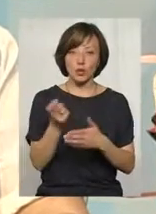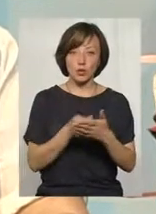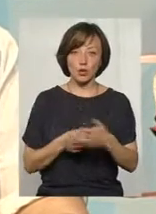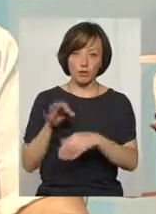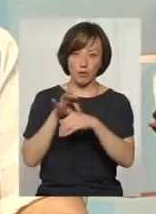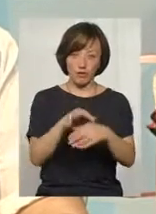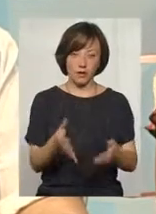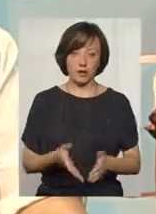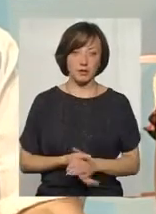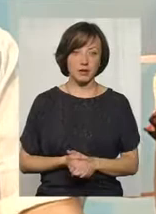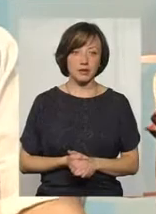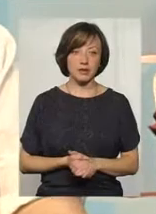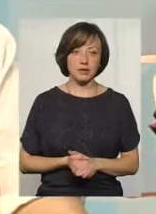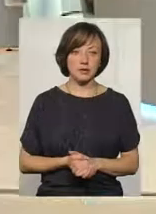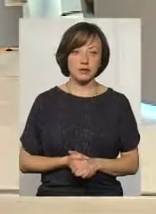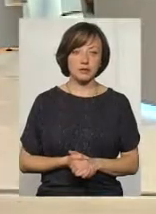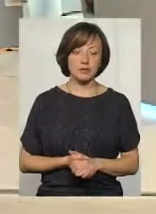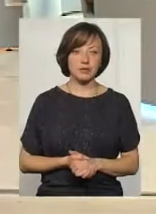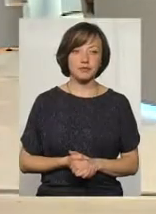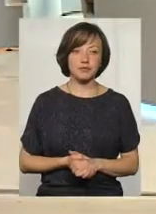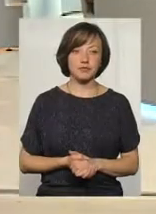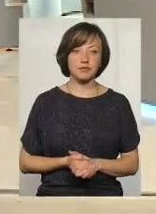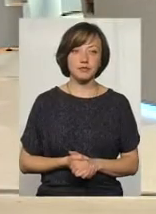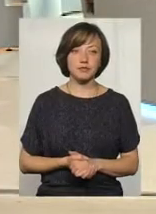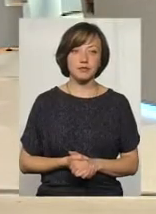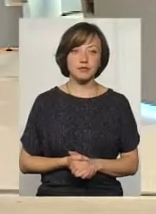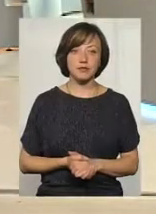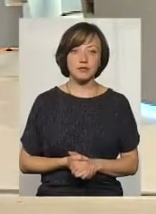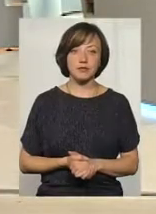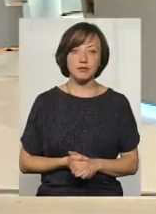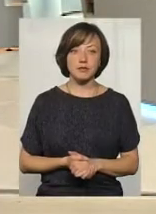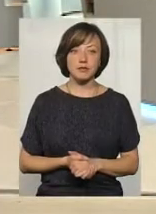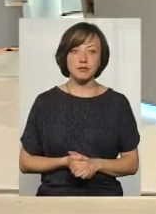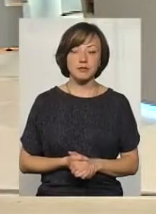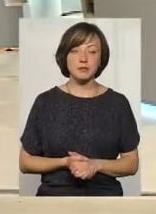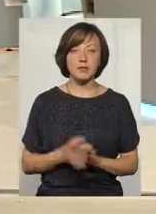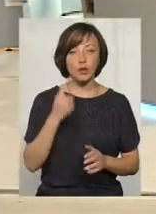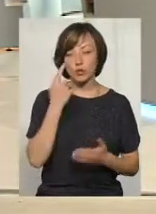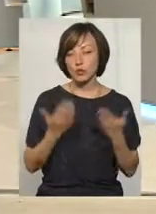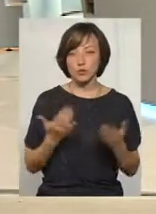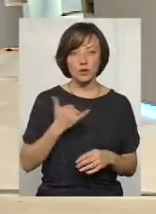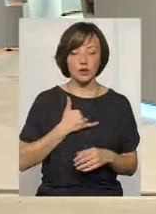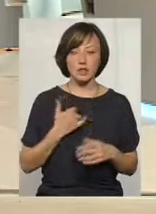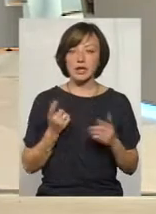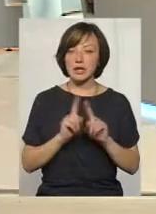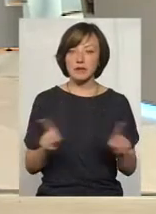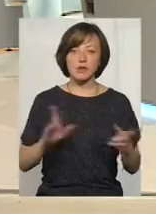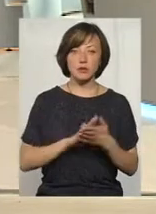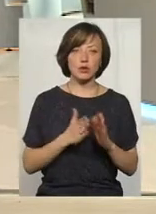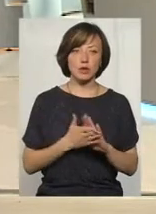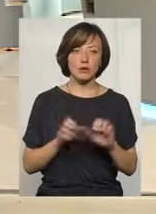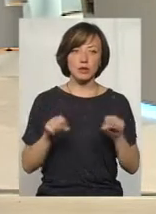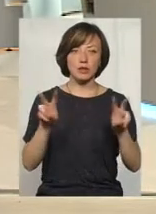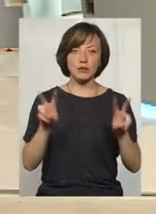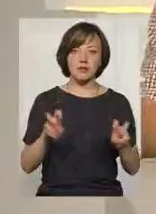поведе, розумієте, у цьому велике питання і, якби, сумніви. Ну, ще одна дивна ситуація, яку можна